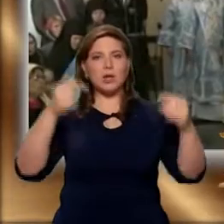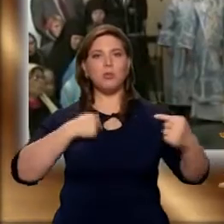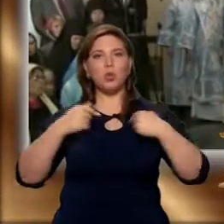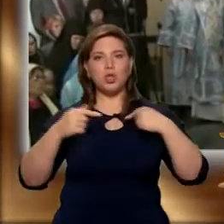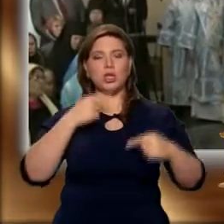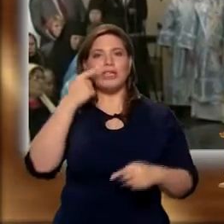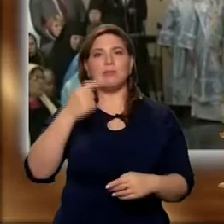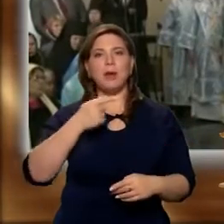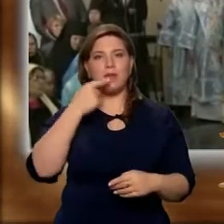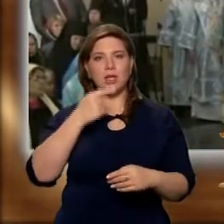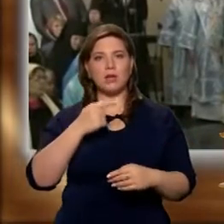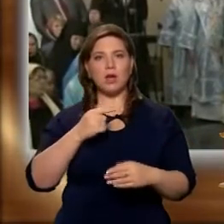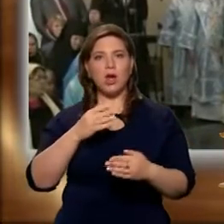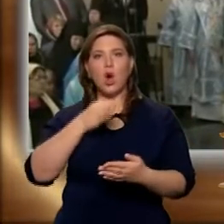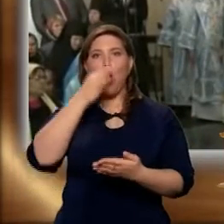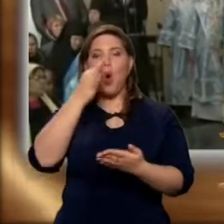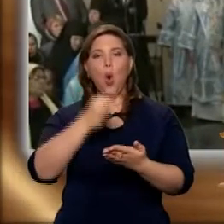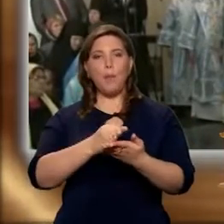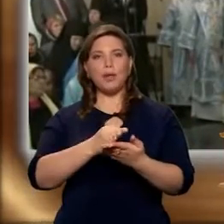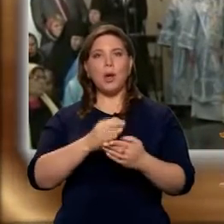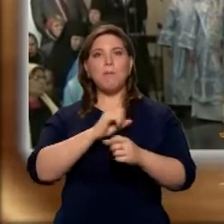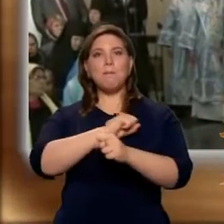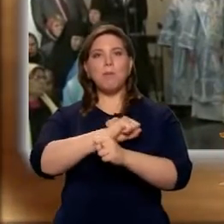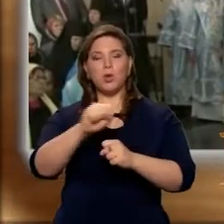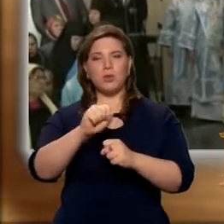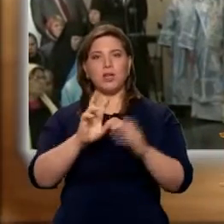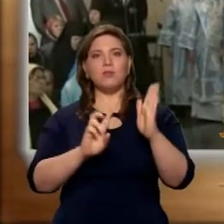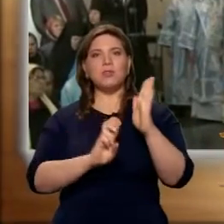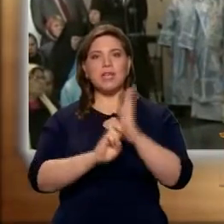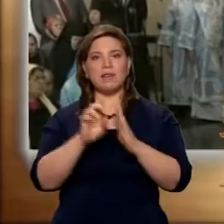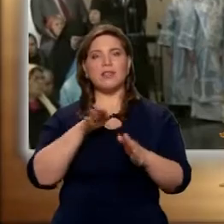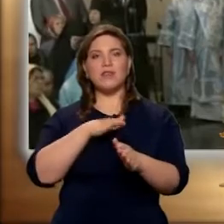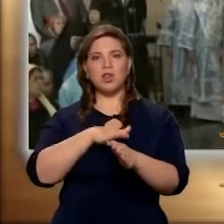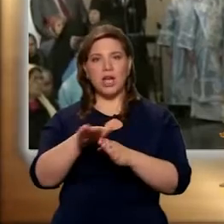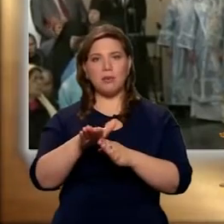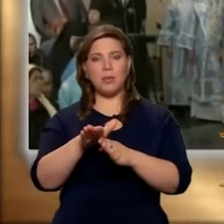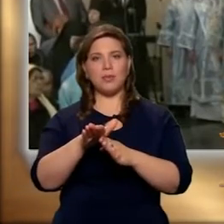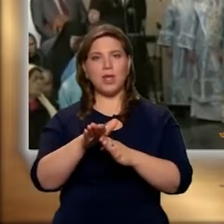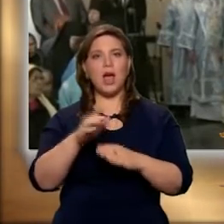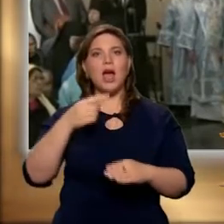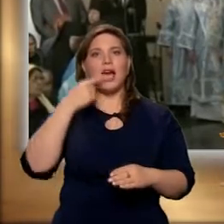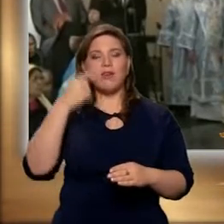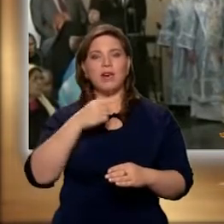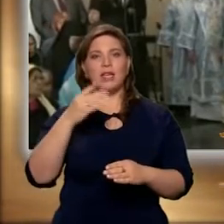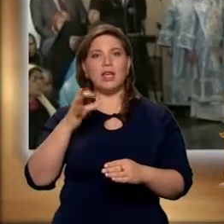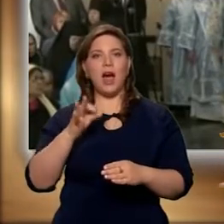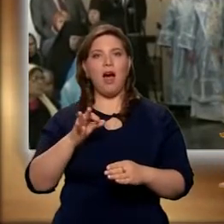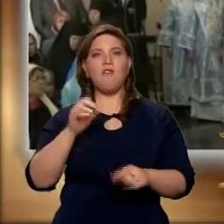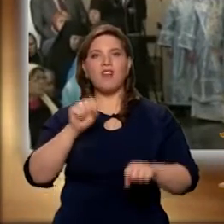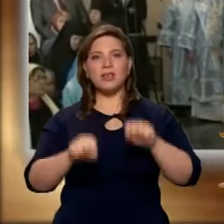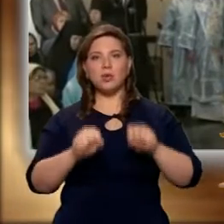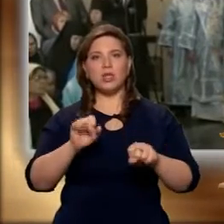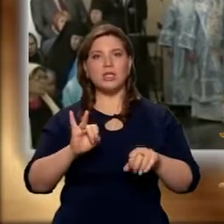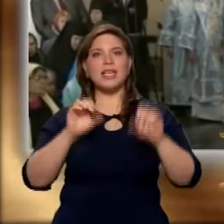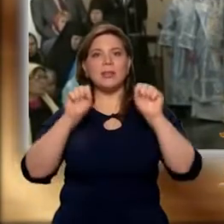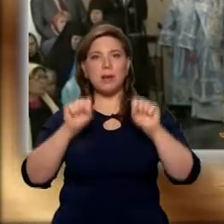исповедников, опыт подвига внутри совершаемой в церкви свидетельствует о возможности и